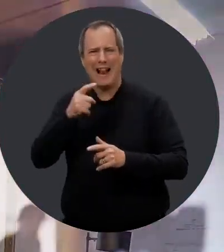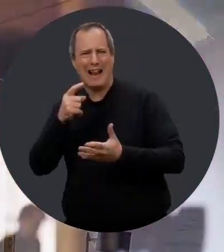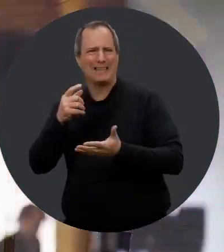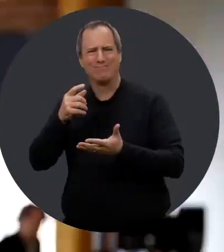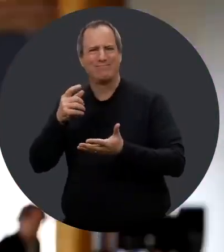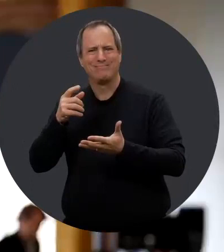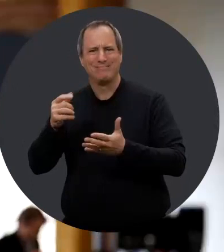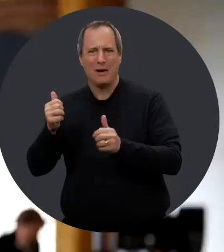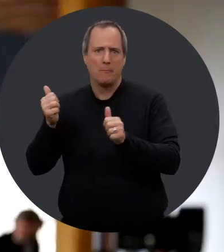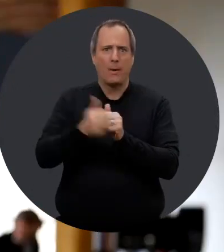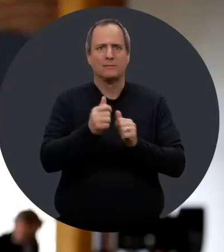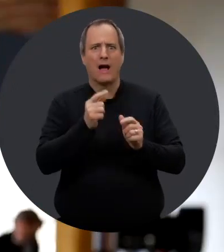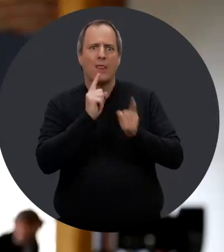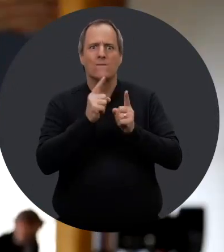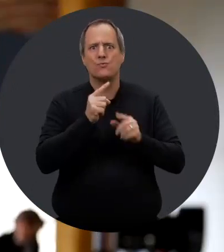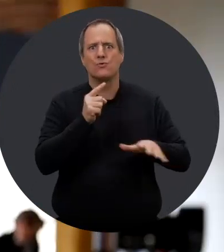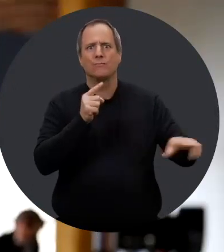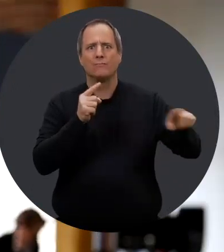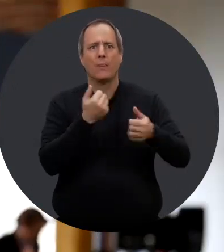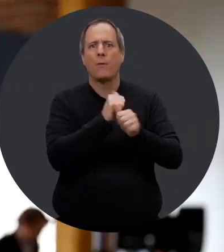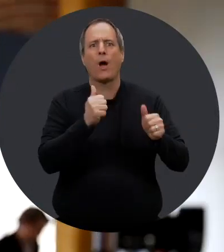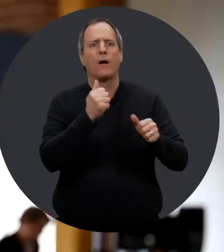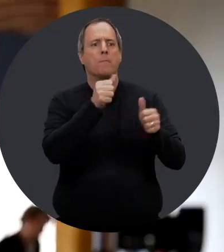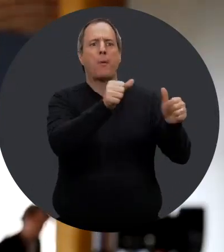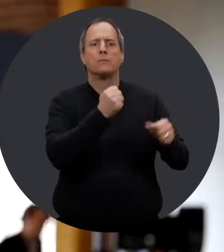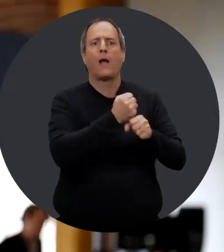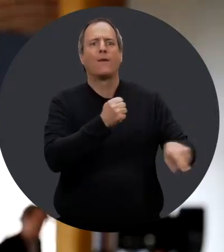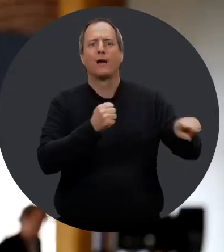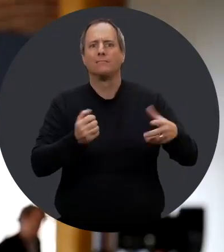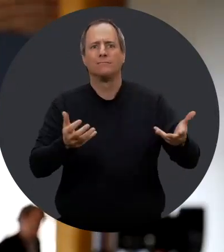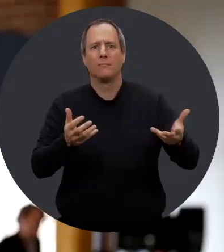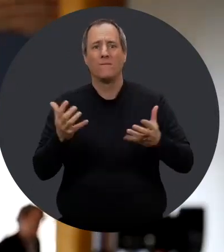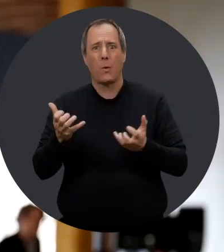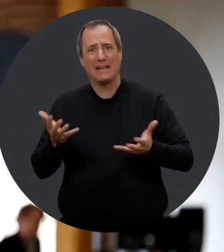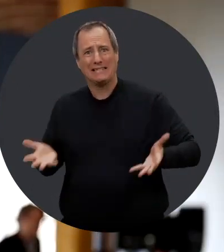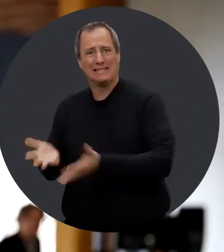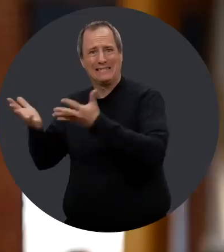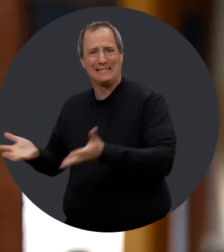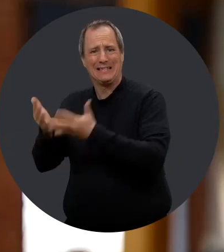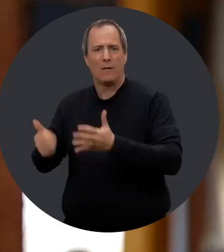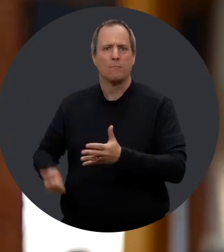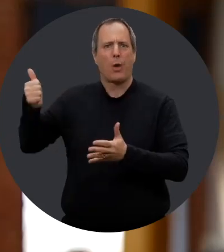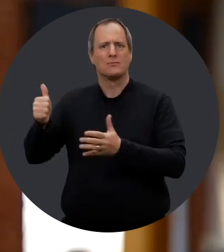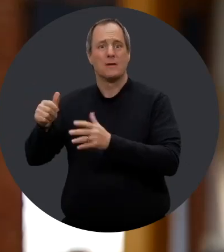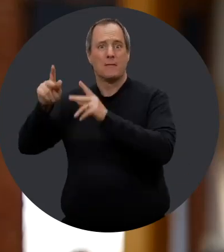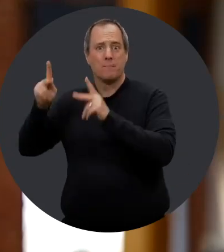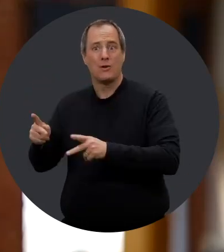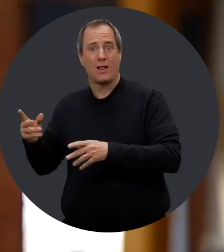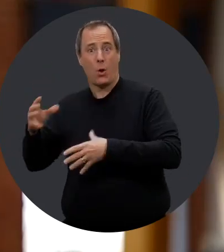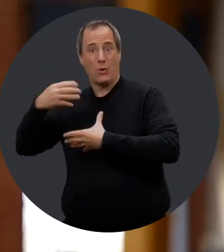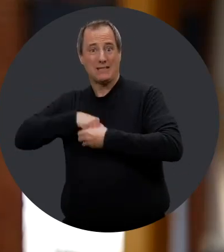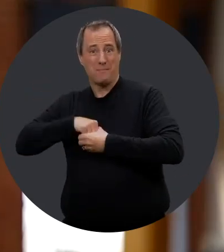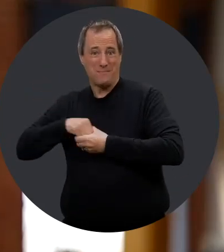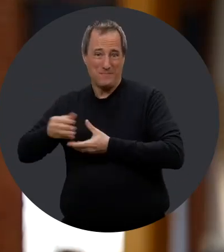parfois maladroits, donc ils de la difficulté à passer au travers d'une entrevue typique, même pour dénicher un poste. On veut mettre à l'emploi le plus